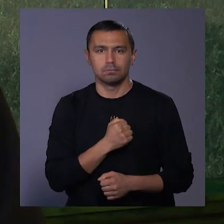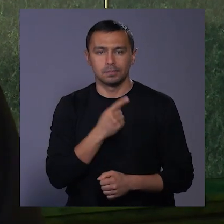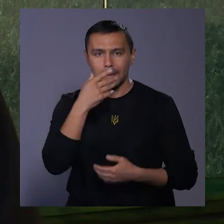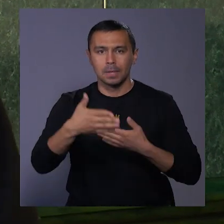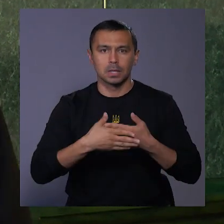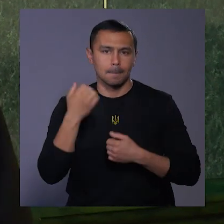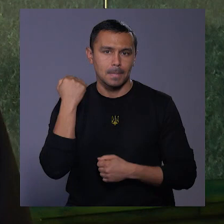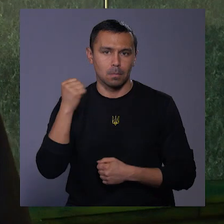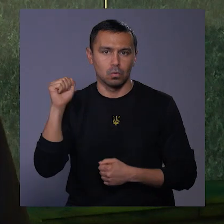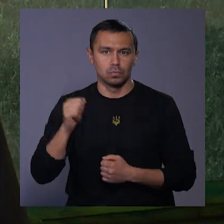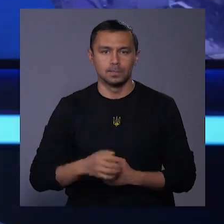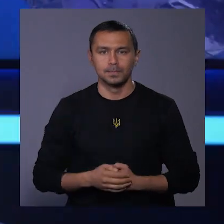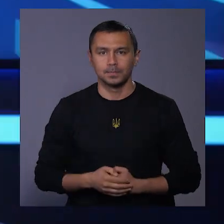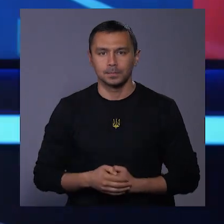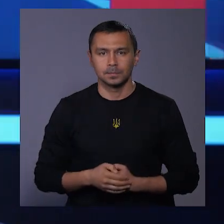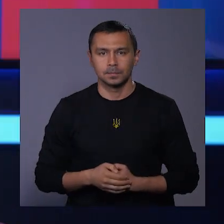наближати перемогу.